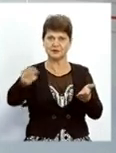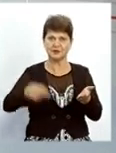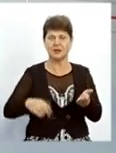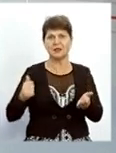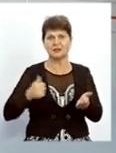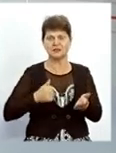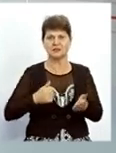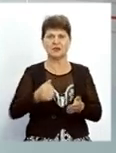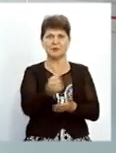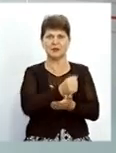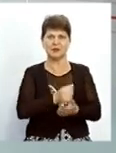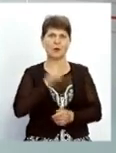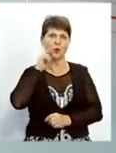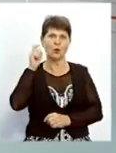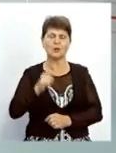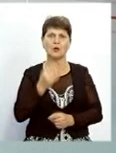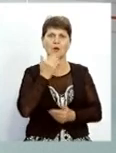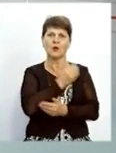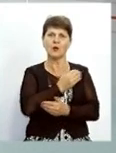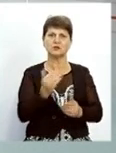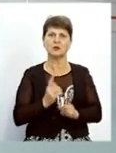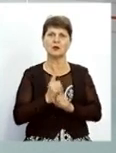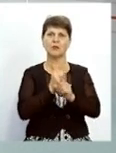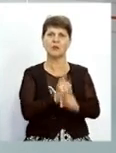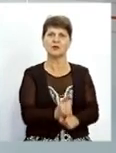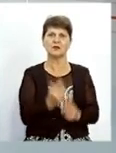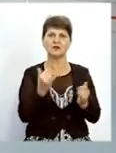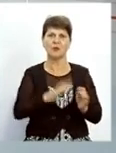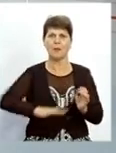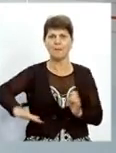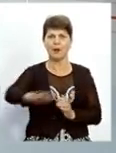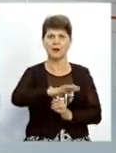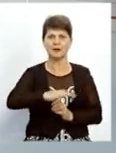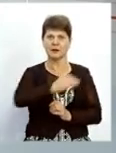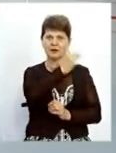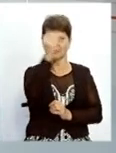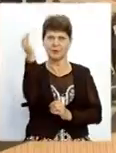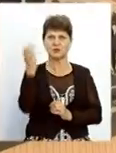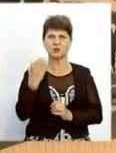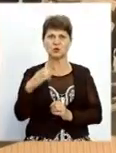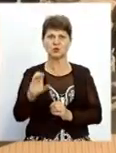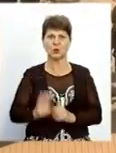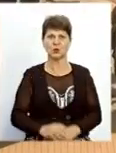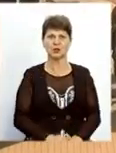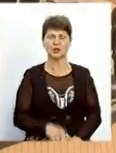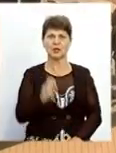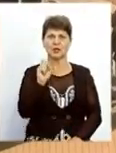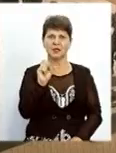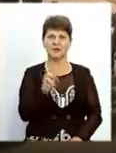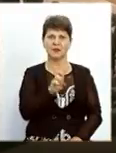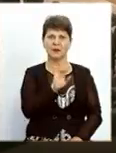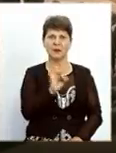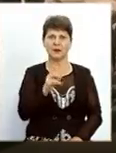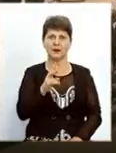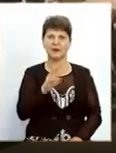України. Постанню дорогу бійця провели сьогодні з Майдану Небесної Сотні. 12 вересня